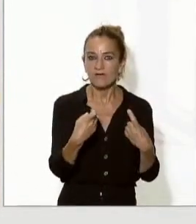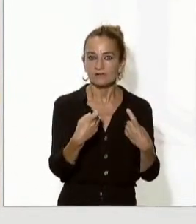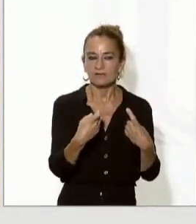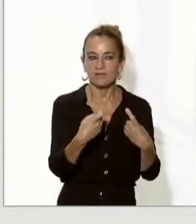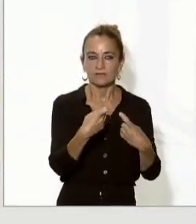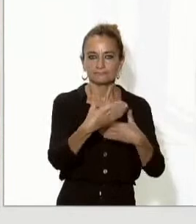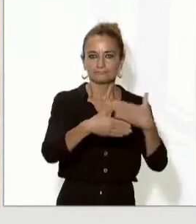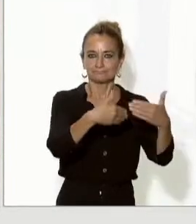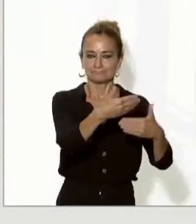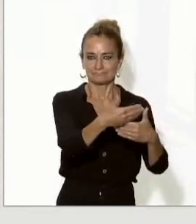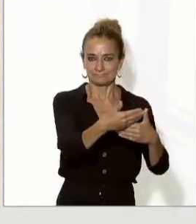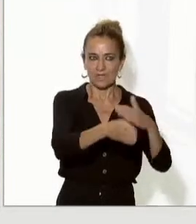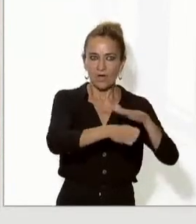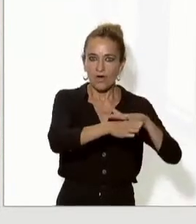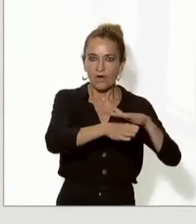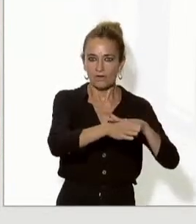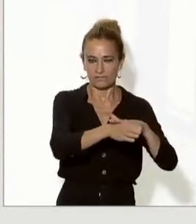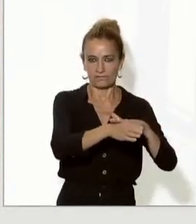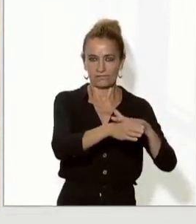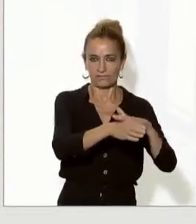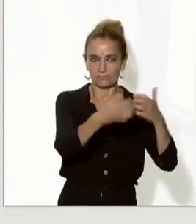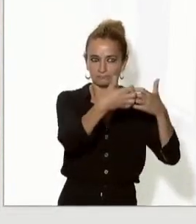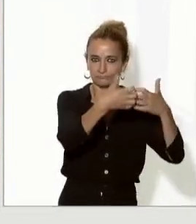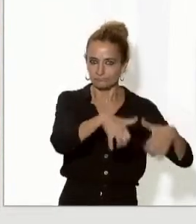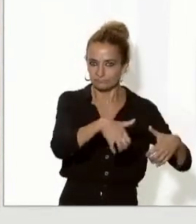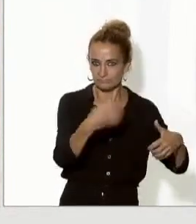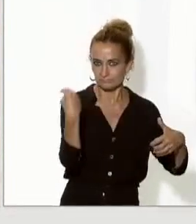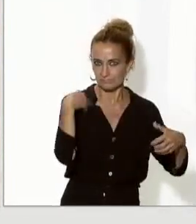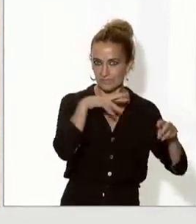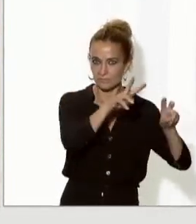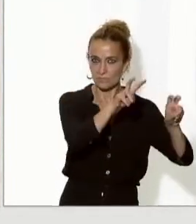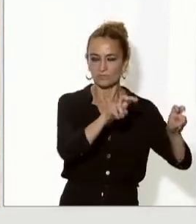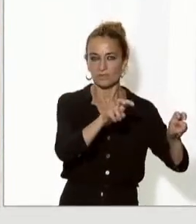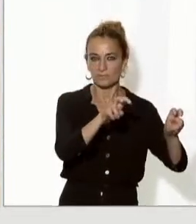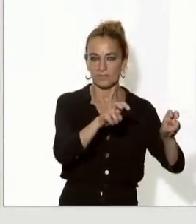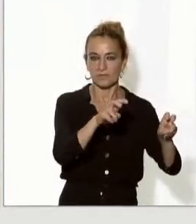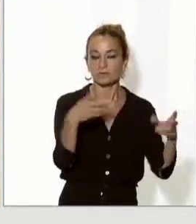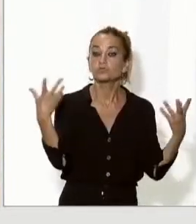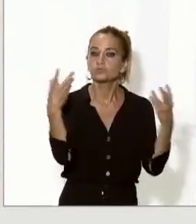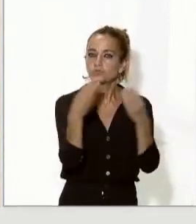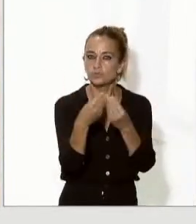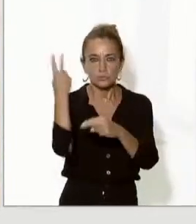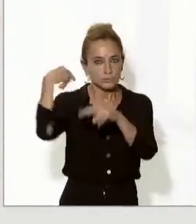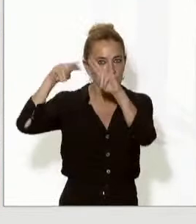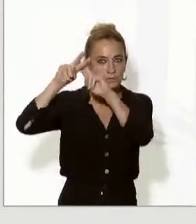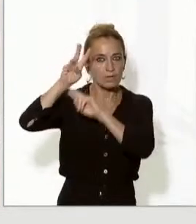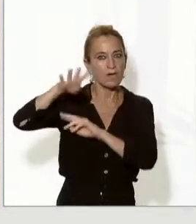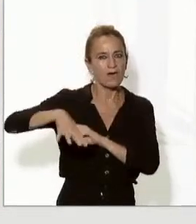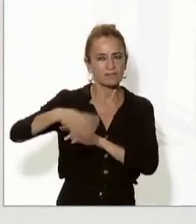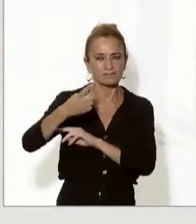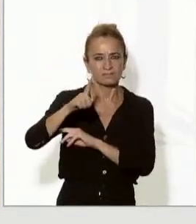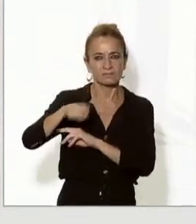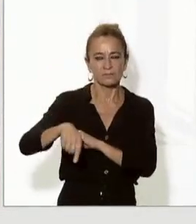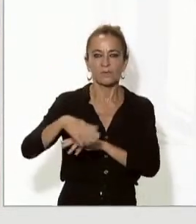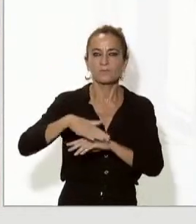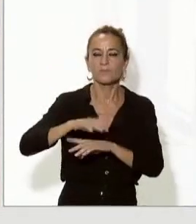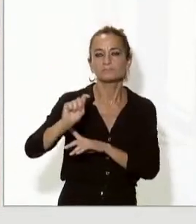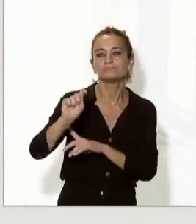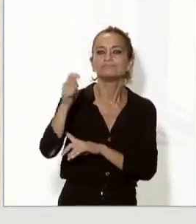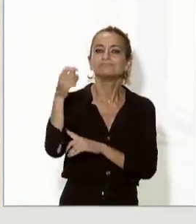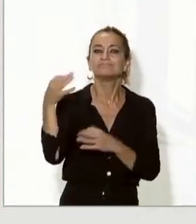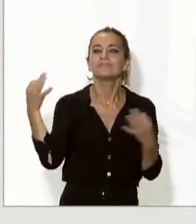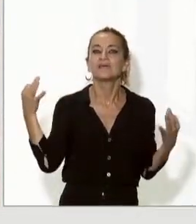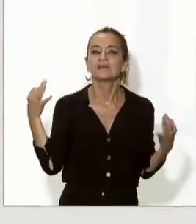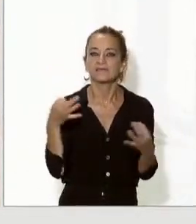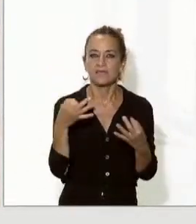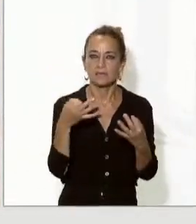desenvolupar amb qui té transferides les competències en matèria de salut, en aquest cas la Generalitat de Catalunya, per intentar prestar més i